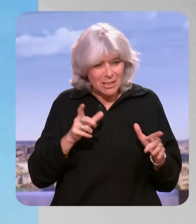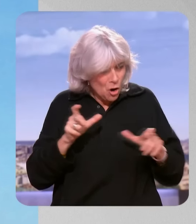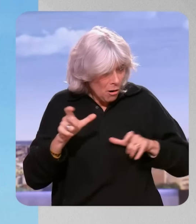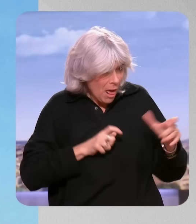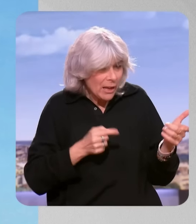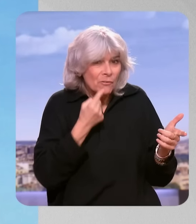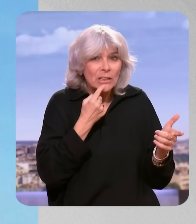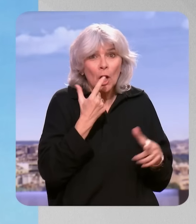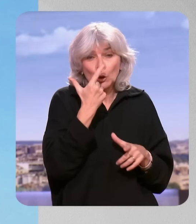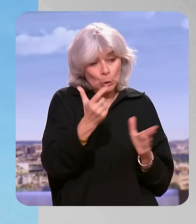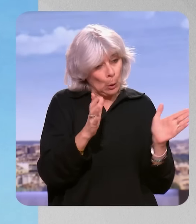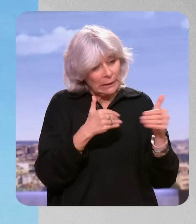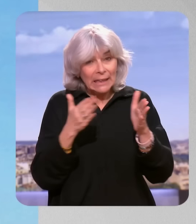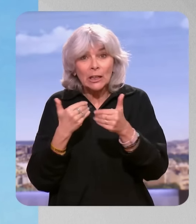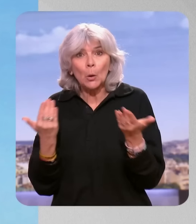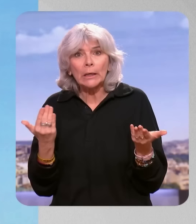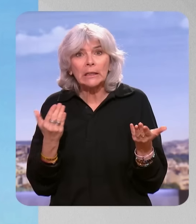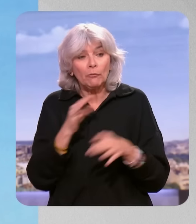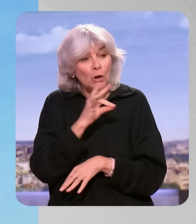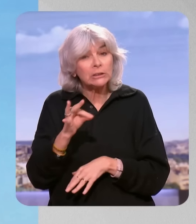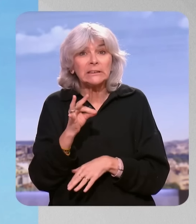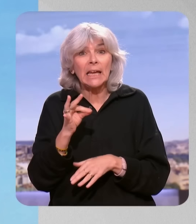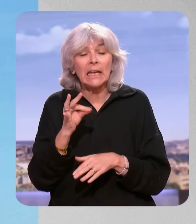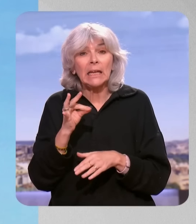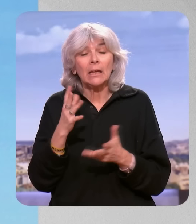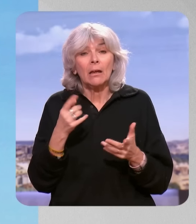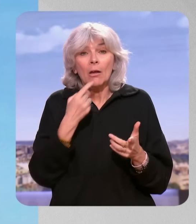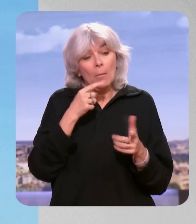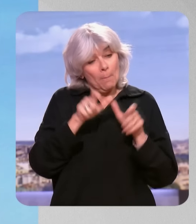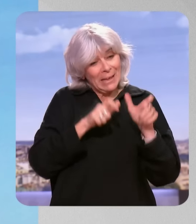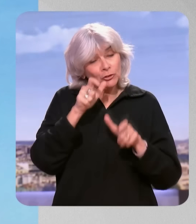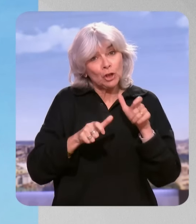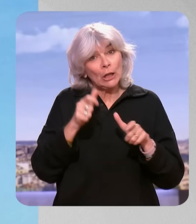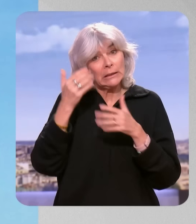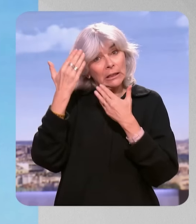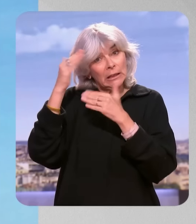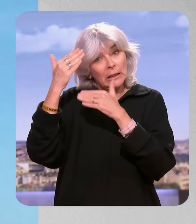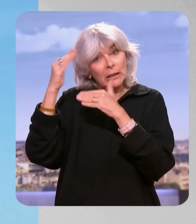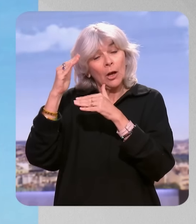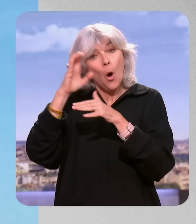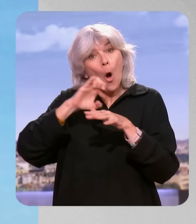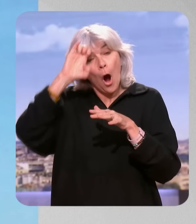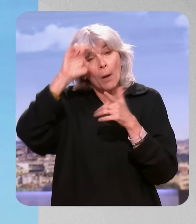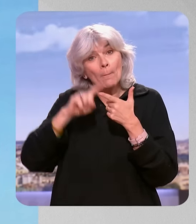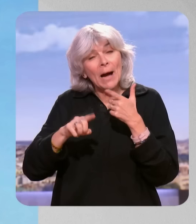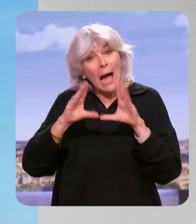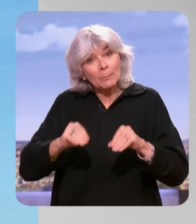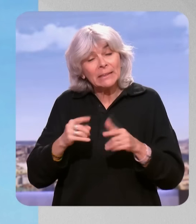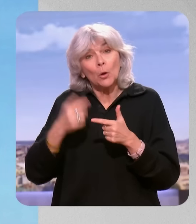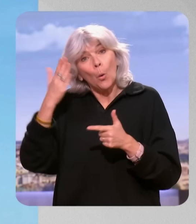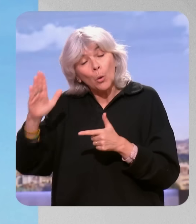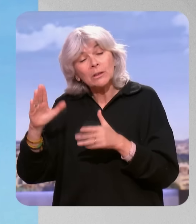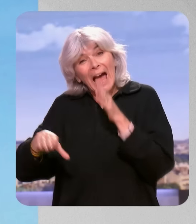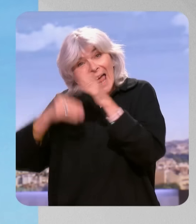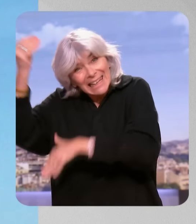allez avoir donc deux catégories de Français expatriés. Ceux qui sont expatriés dans un pays de l'Union européenne et ceux qui